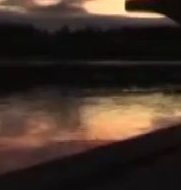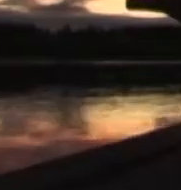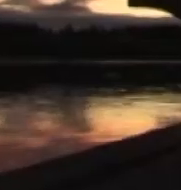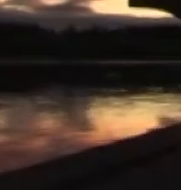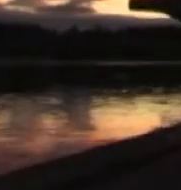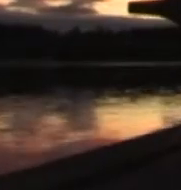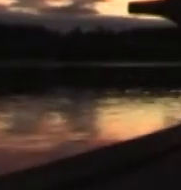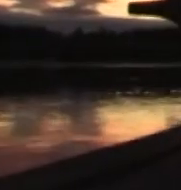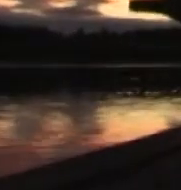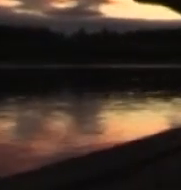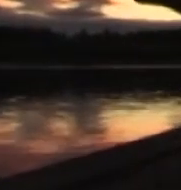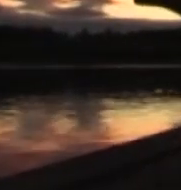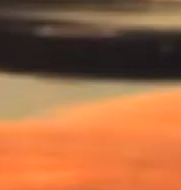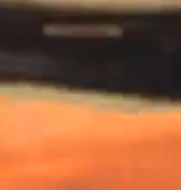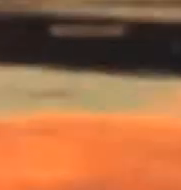Корректор